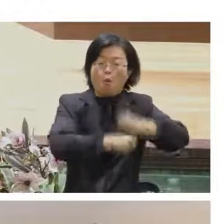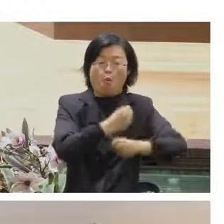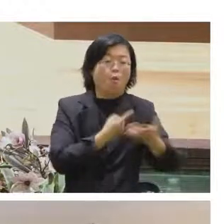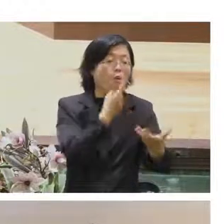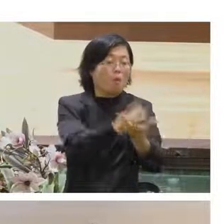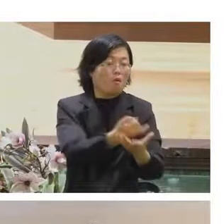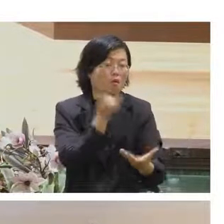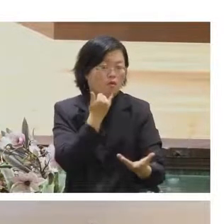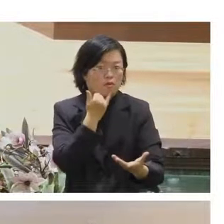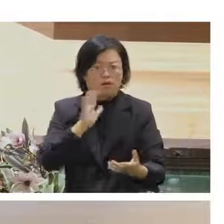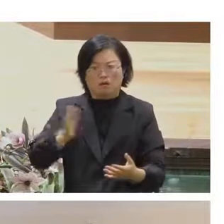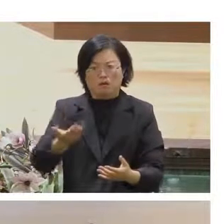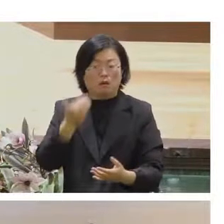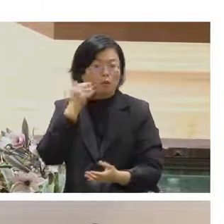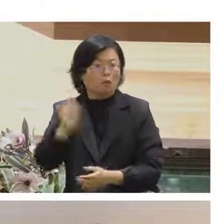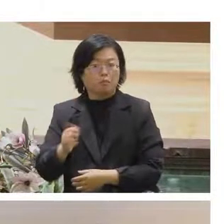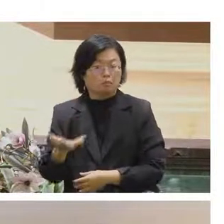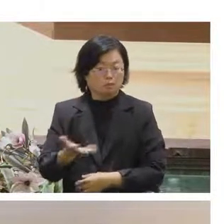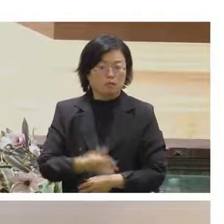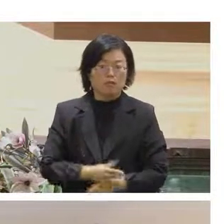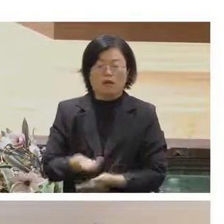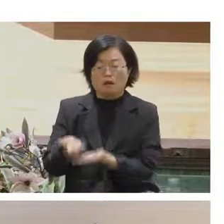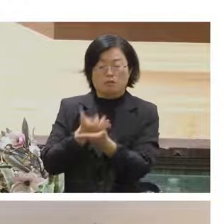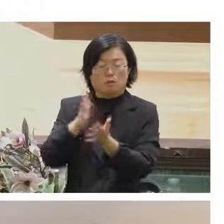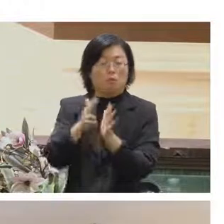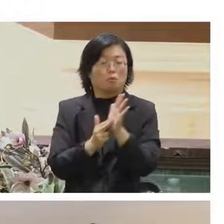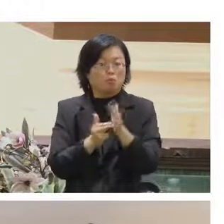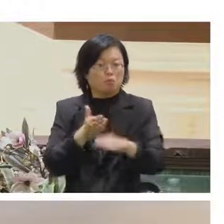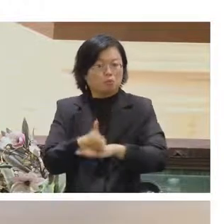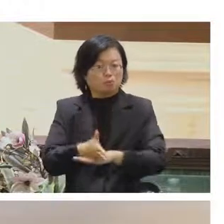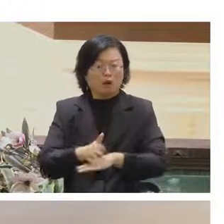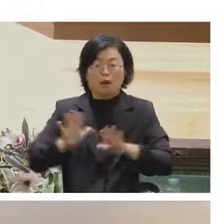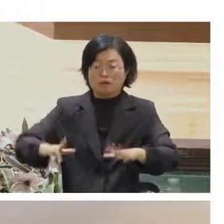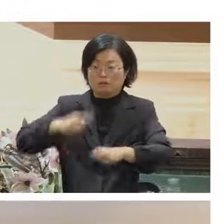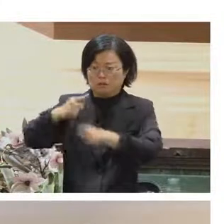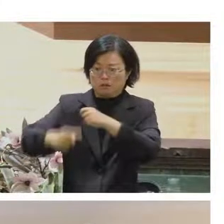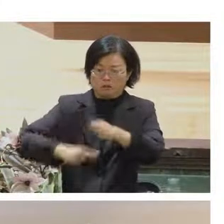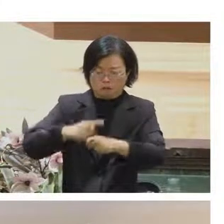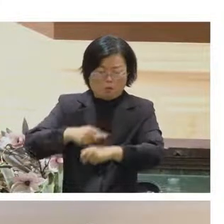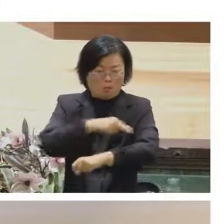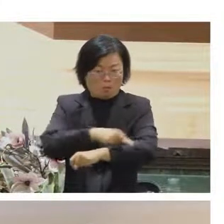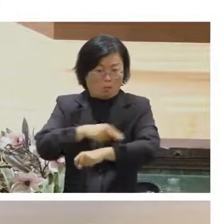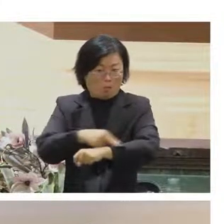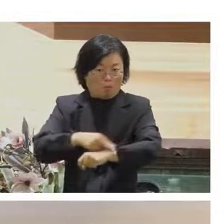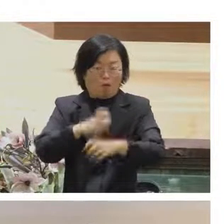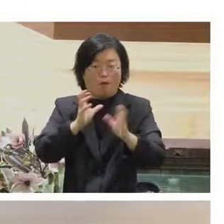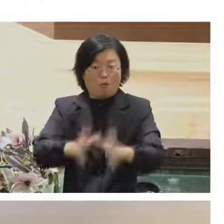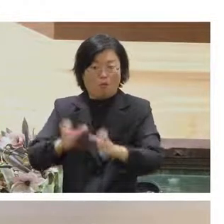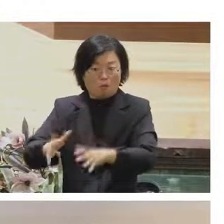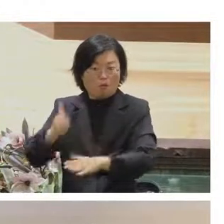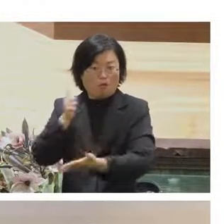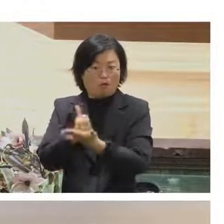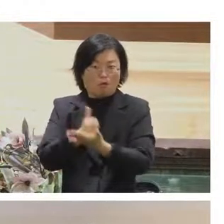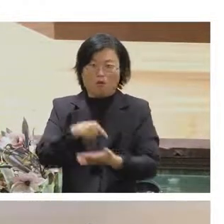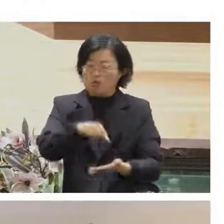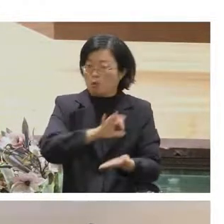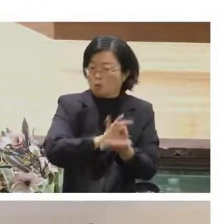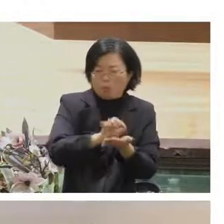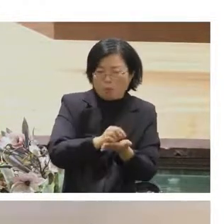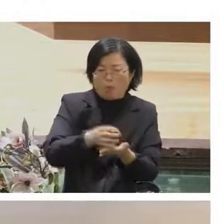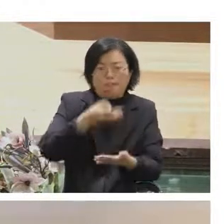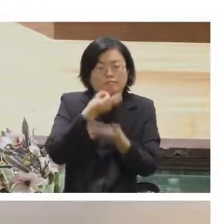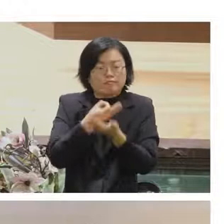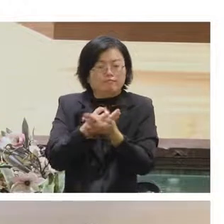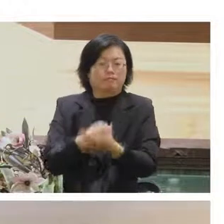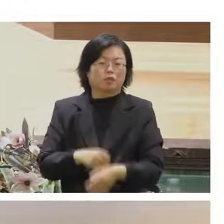像今天剛剛舉的一些例子都是我們在這一年當中就生產出來的東西而且是用很少的資源去做的事情所以